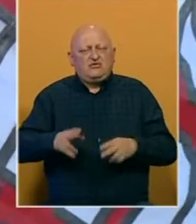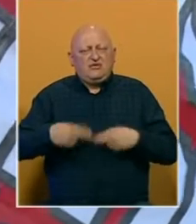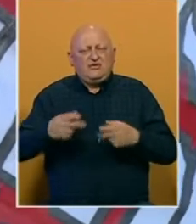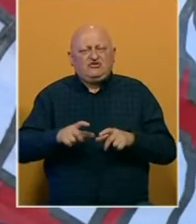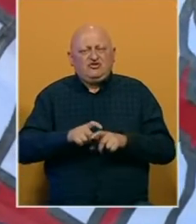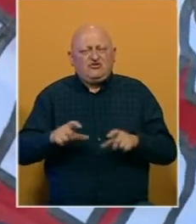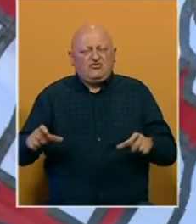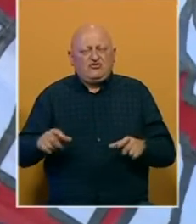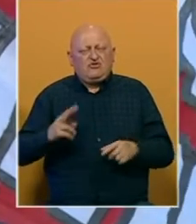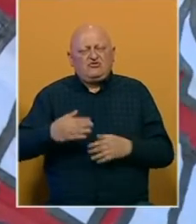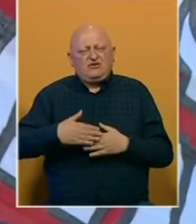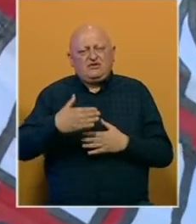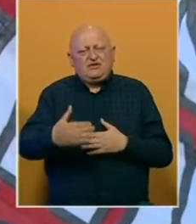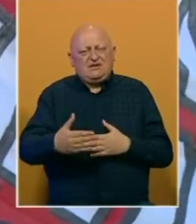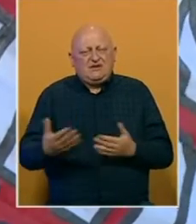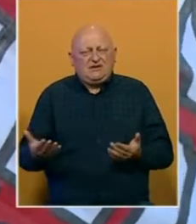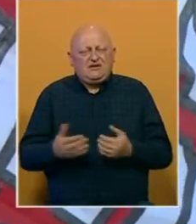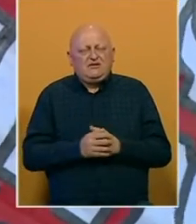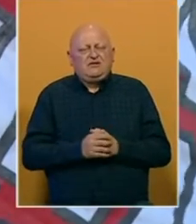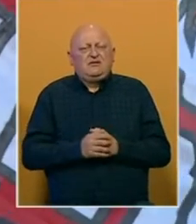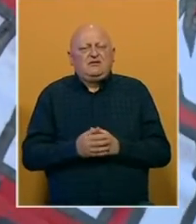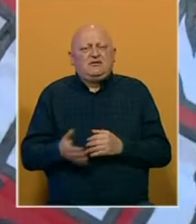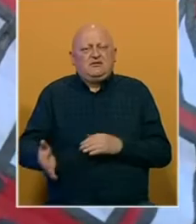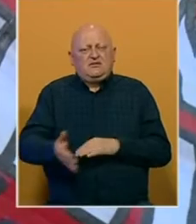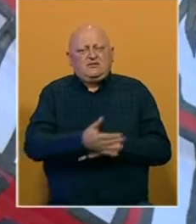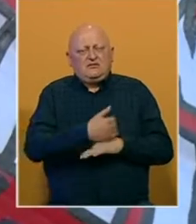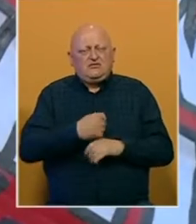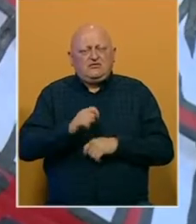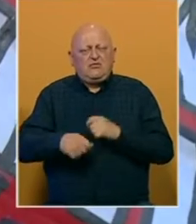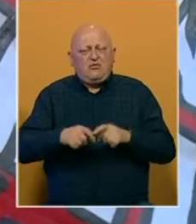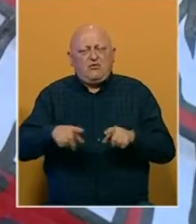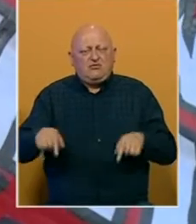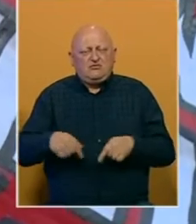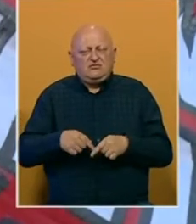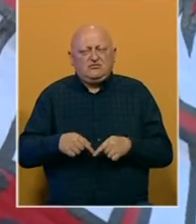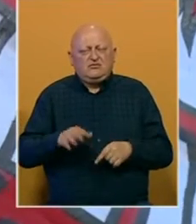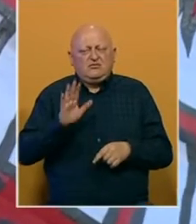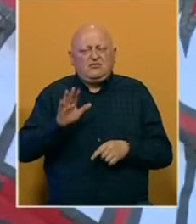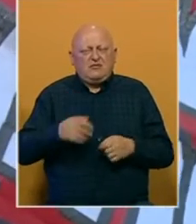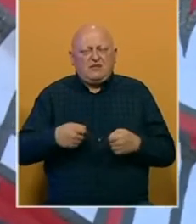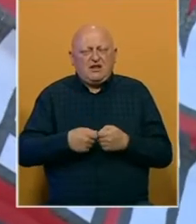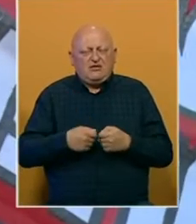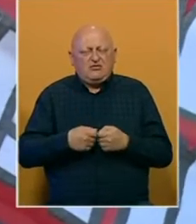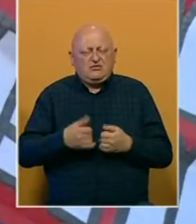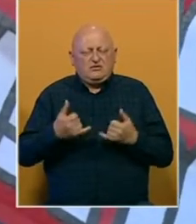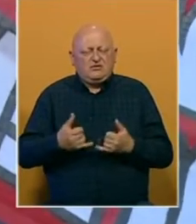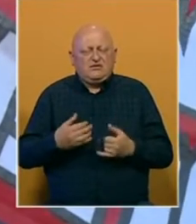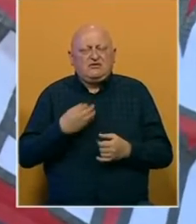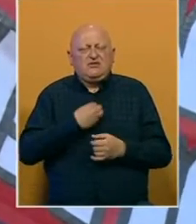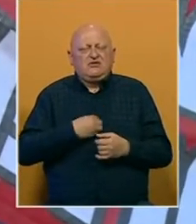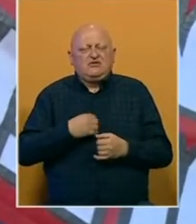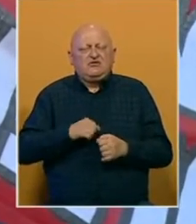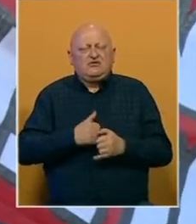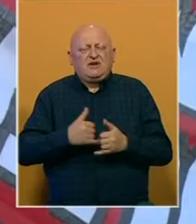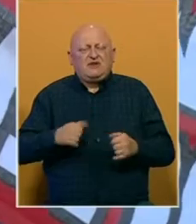dugovanja a s druge strane prihodi od poslovnih prostora su decenijama pripadali klubu i evo sada nažalost imamo